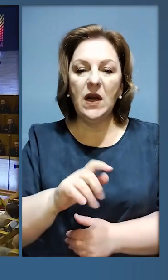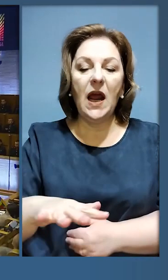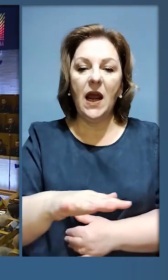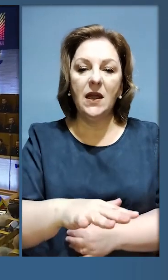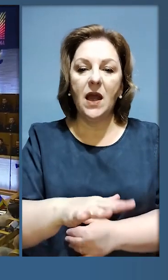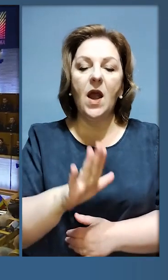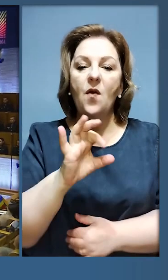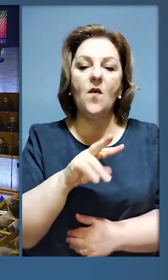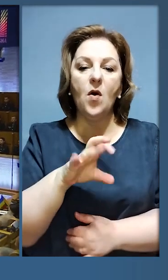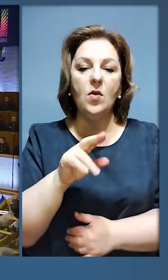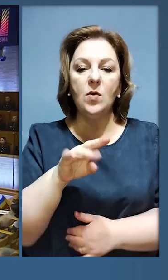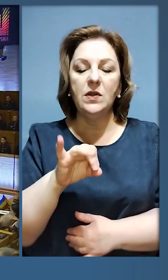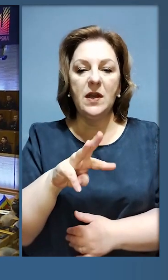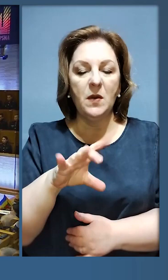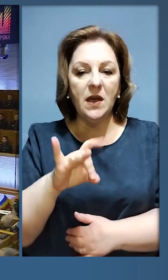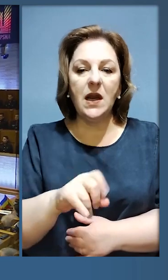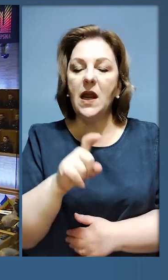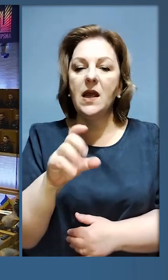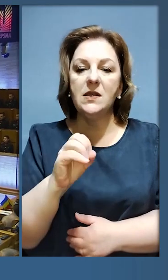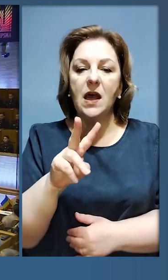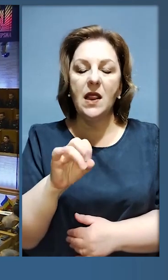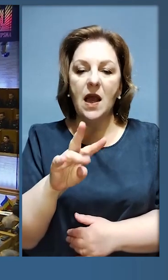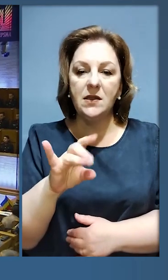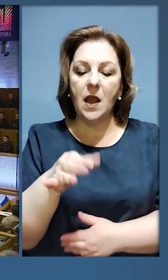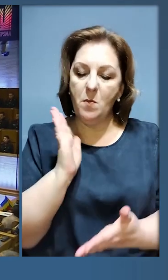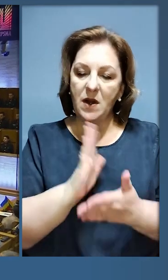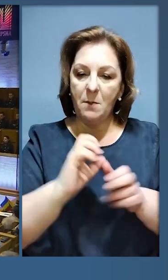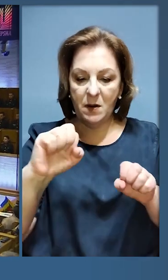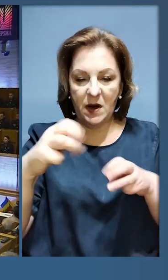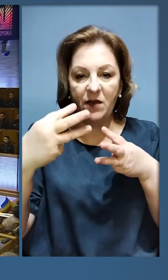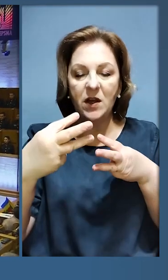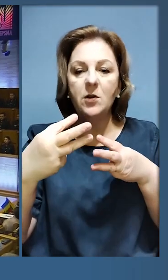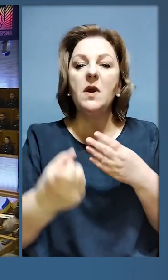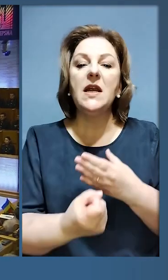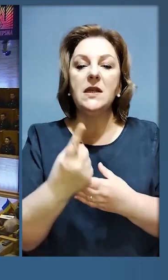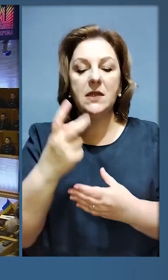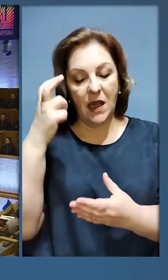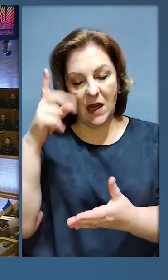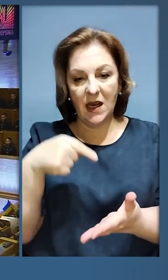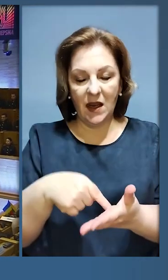президент України Володимир Зеленський, прямим ефіром з Києва.